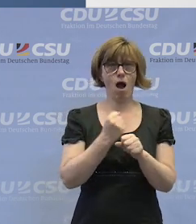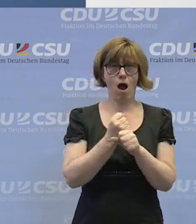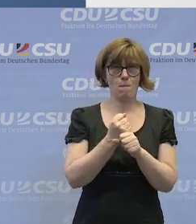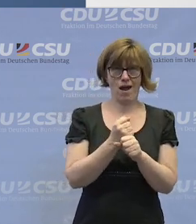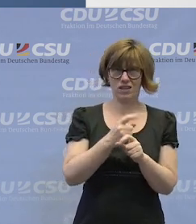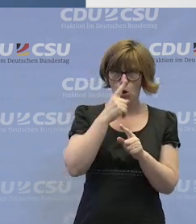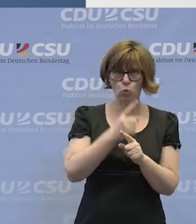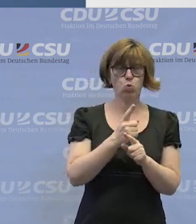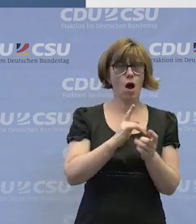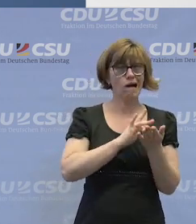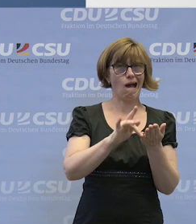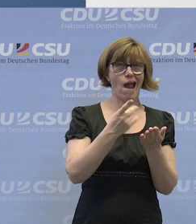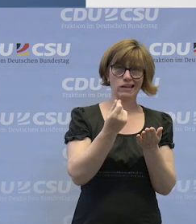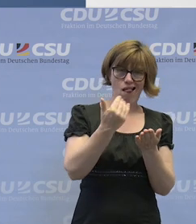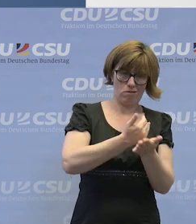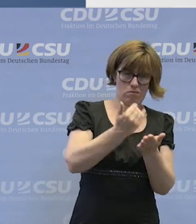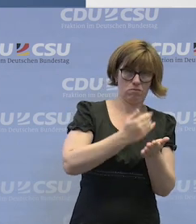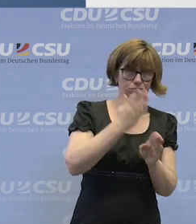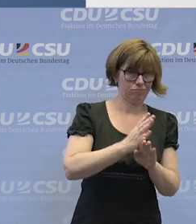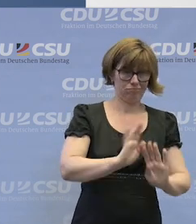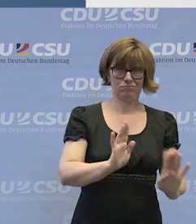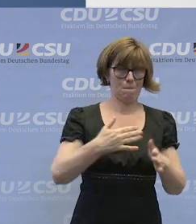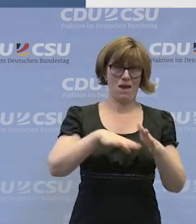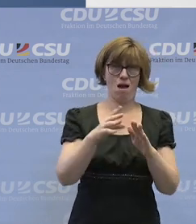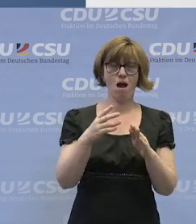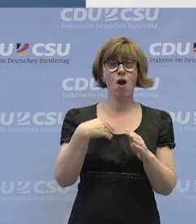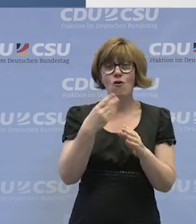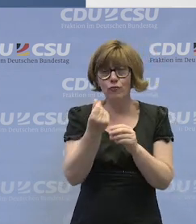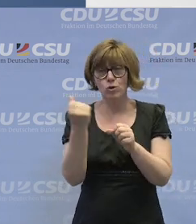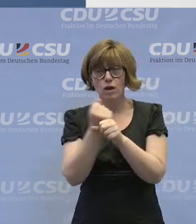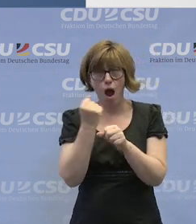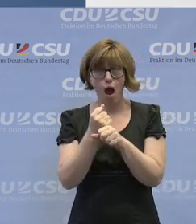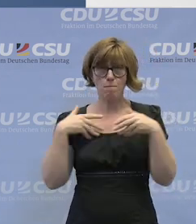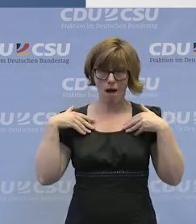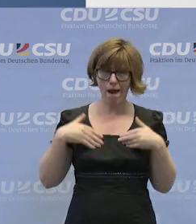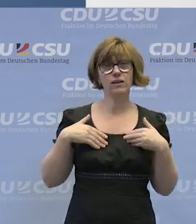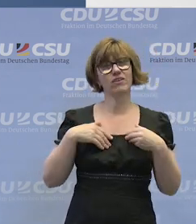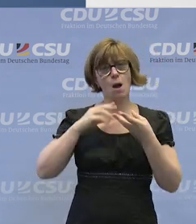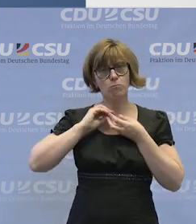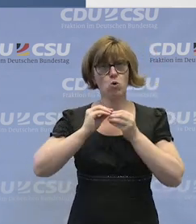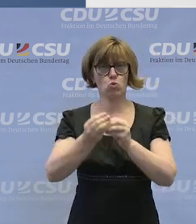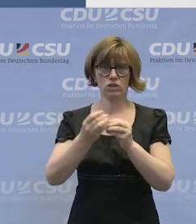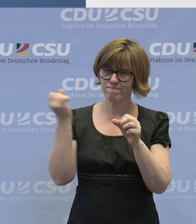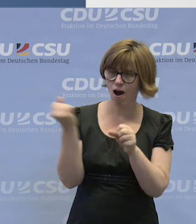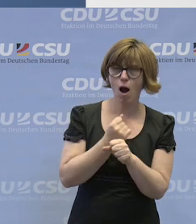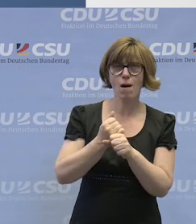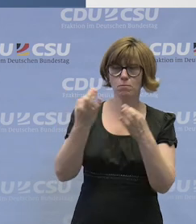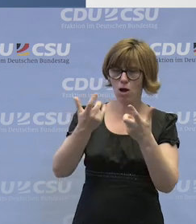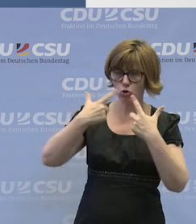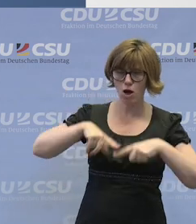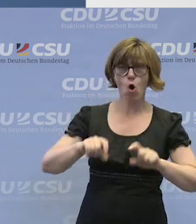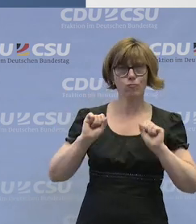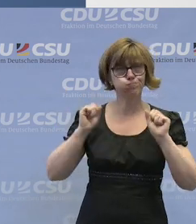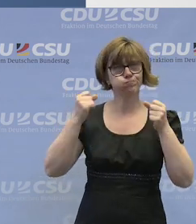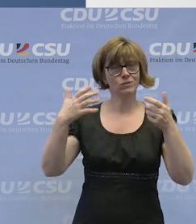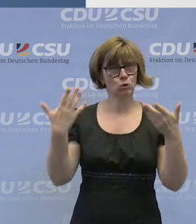mehr als der reine Broterwerb. Das Gefühl, erwerbstätig und produktiv zu sein, gebraucht zu